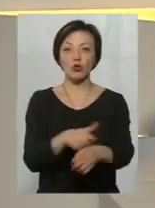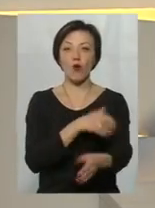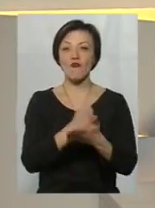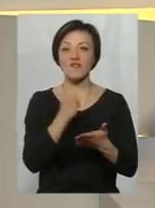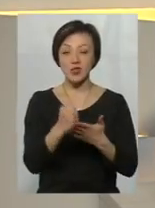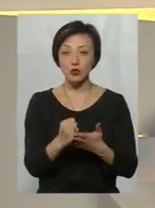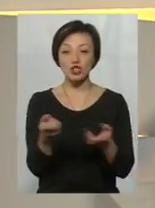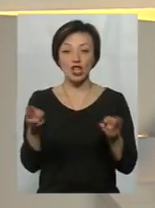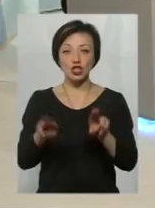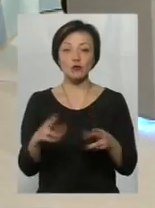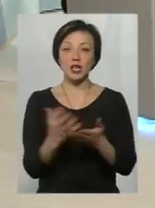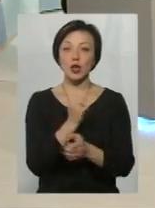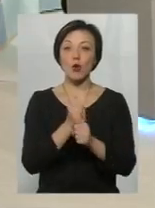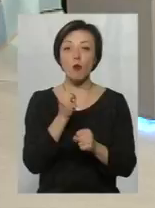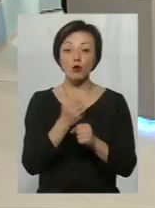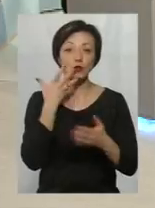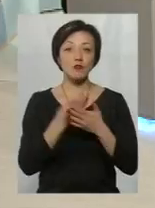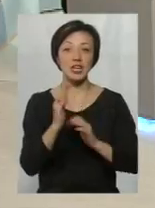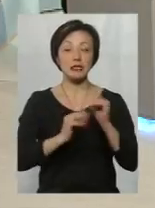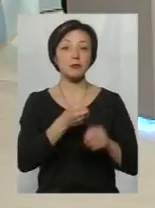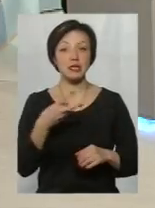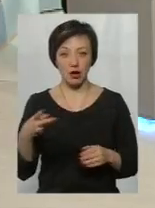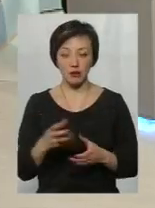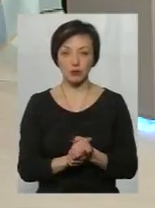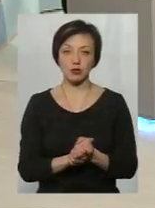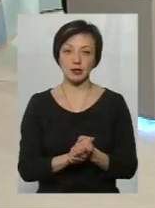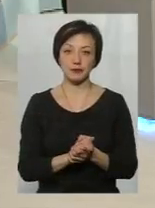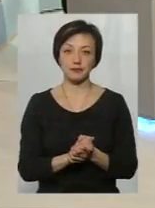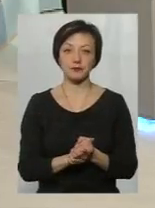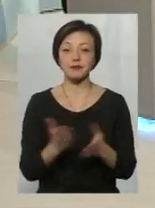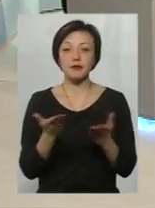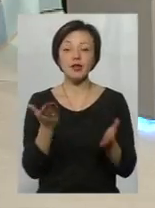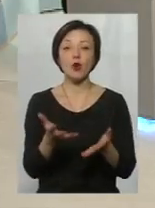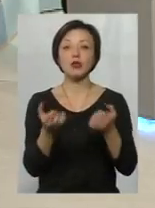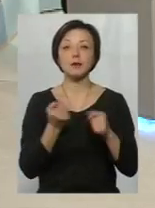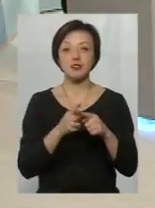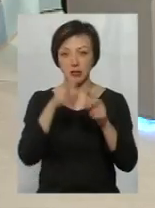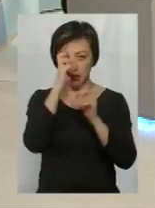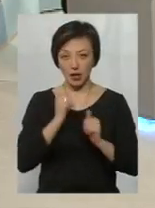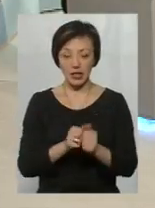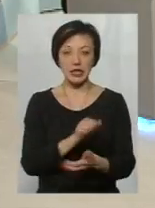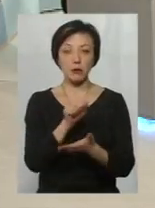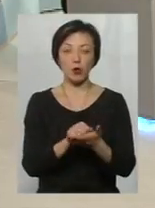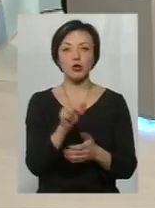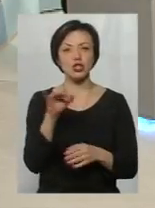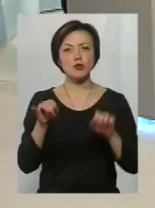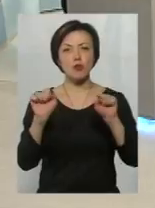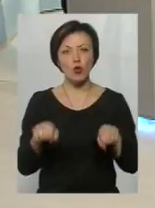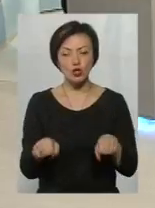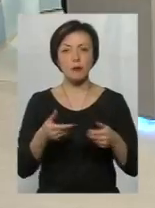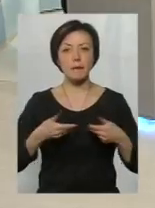лишитись для того, щоб знайти роботу по своїй спеціальності, яку вони отримали в цій країні, диплом. Чи можемо ми